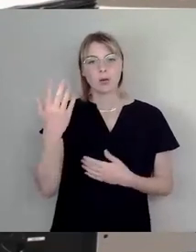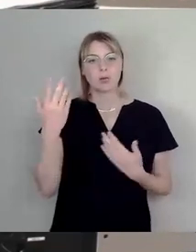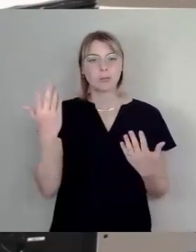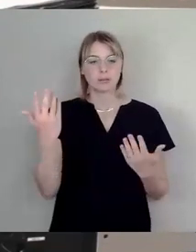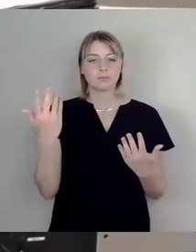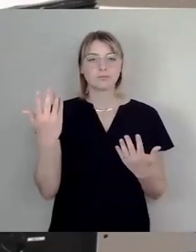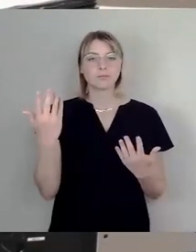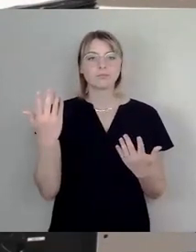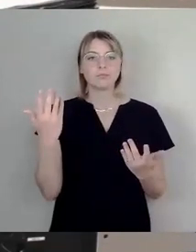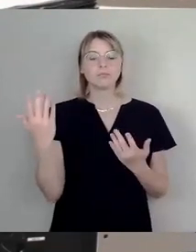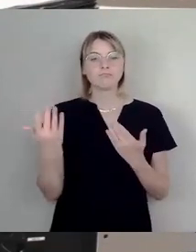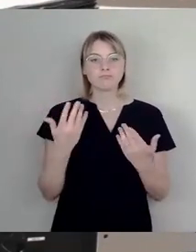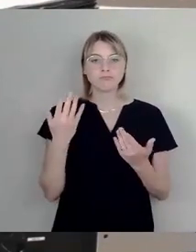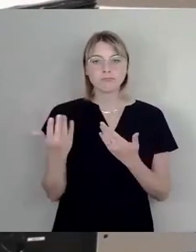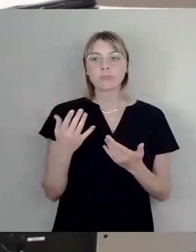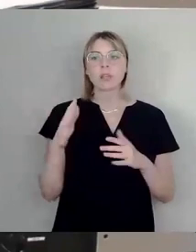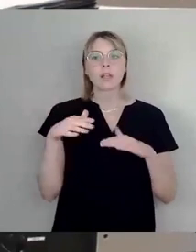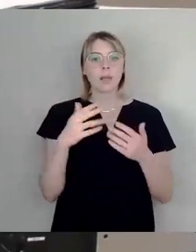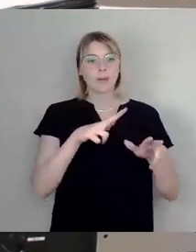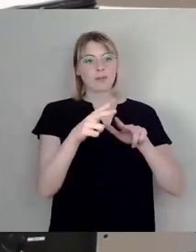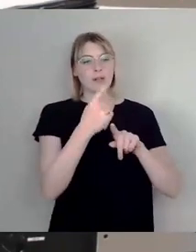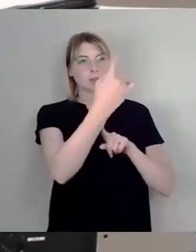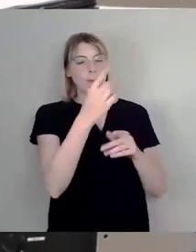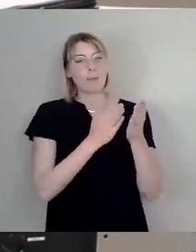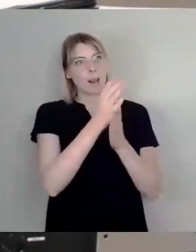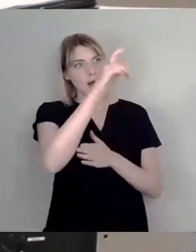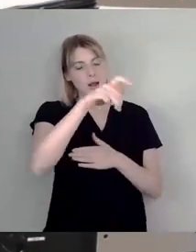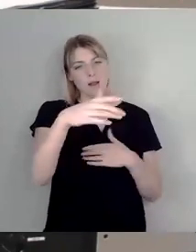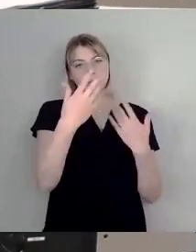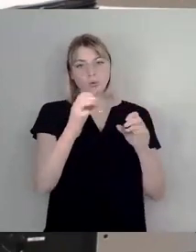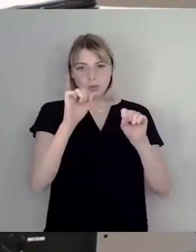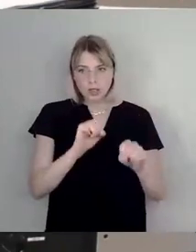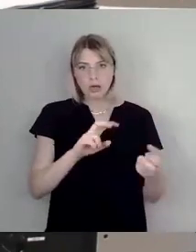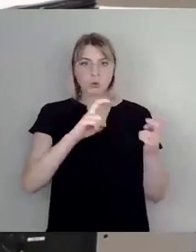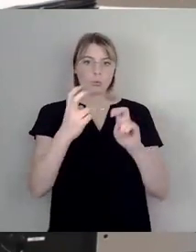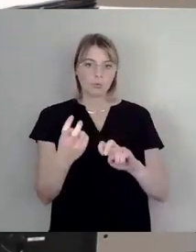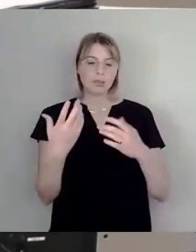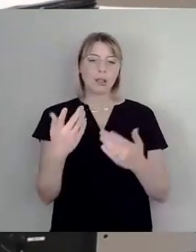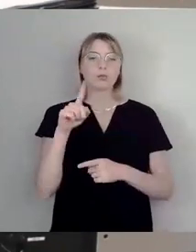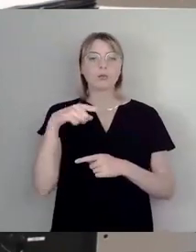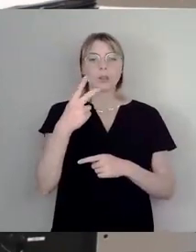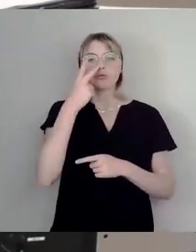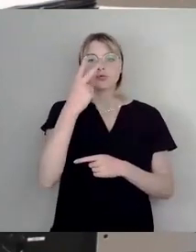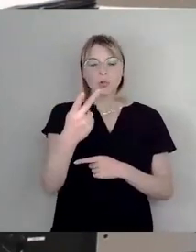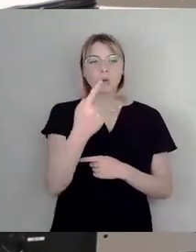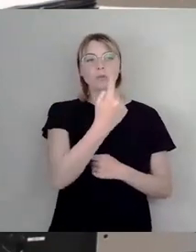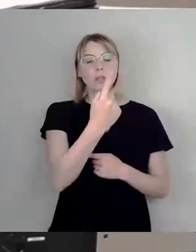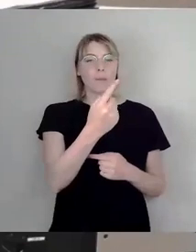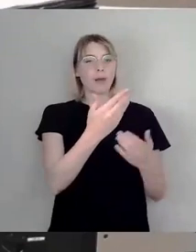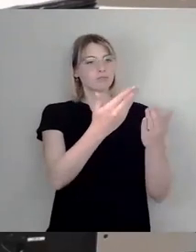auch Planer in der Verwaltung, die sowas können. Und dann werden wir uns anschauen, was die uns präsentieren.